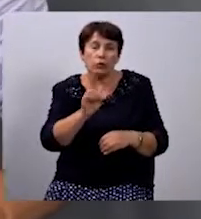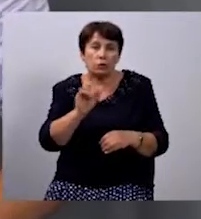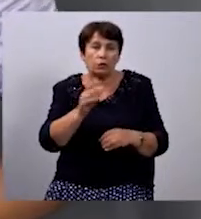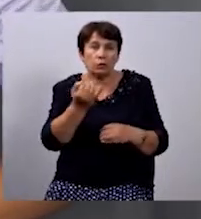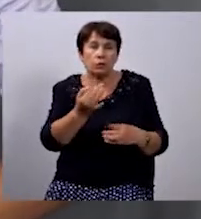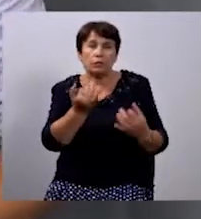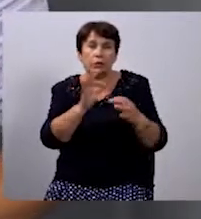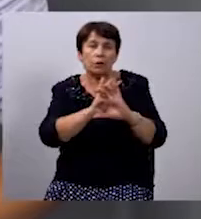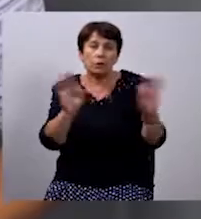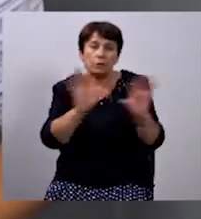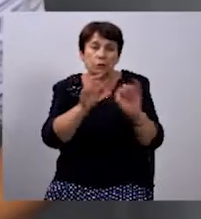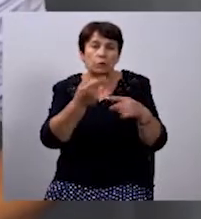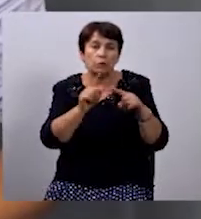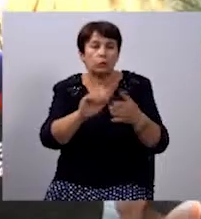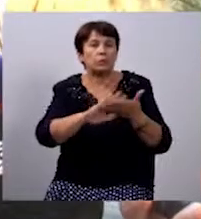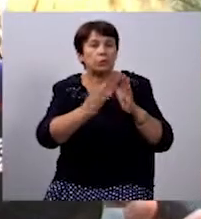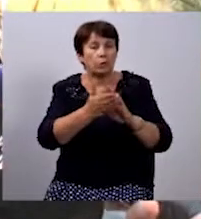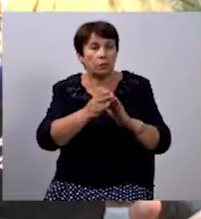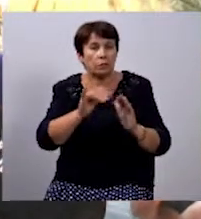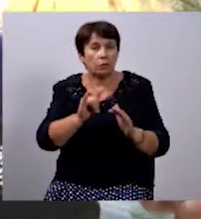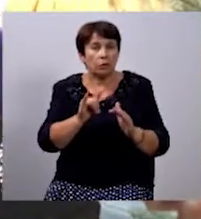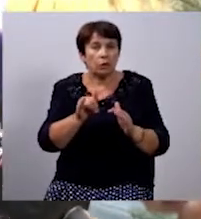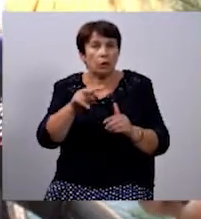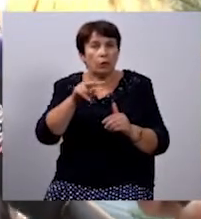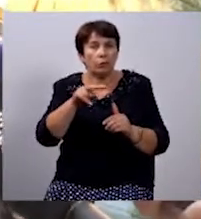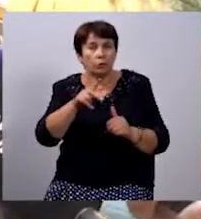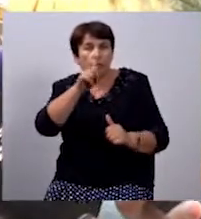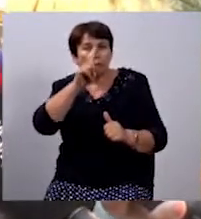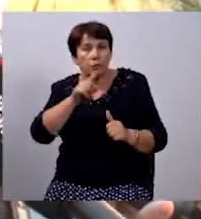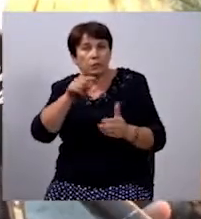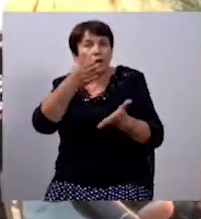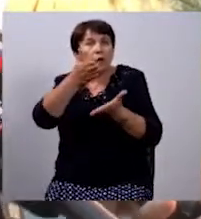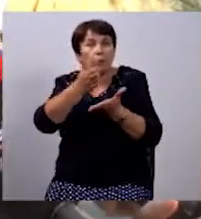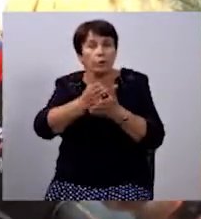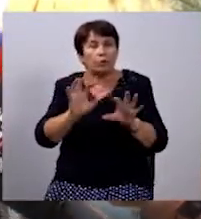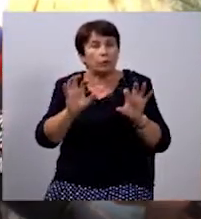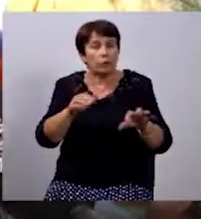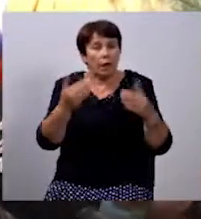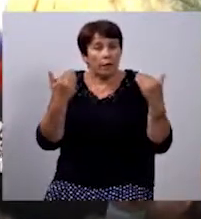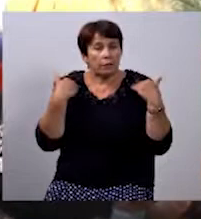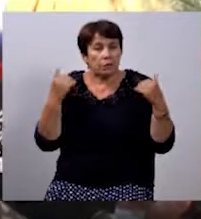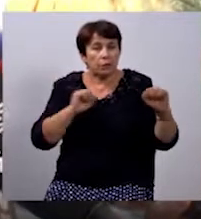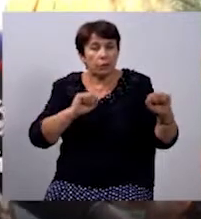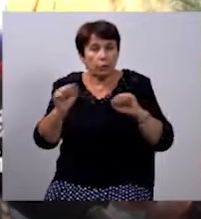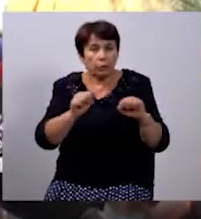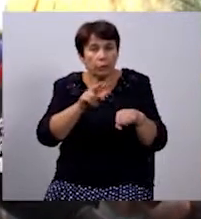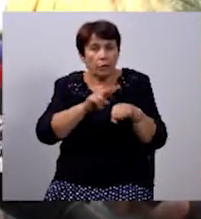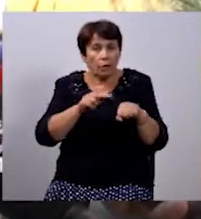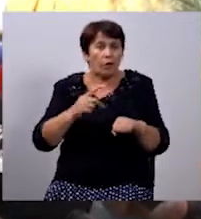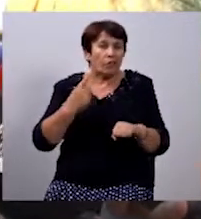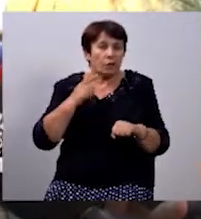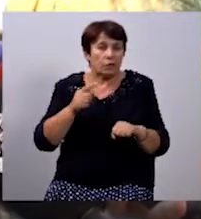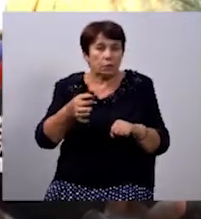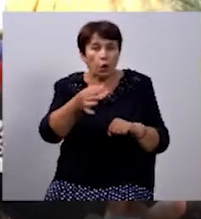прокоментував цю ситуацію. Так, дійсно, в лютому місяці я перебував на посаді начальника управління патрульної поліції Волинської області,